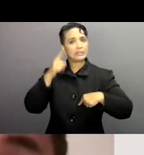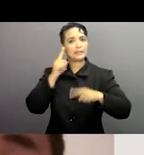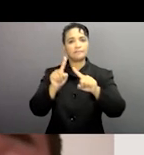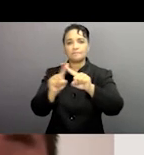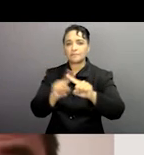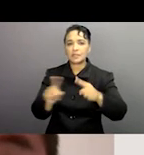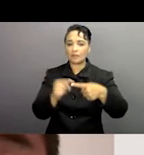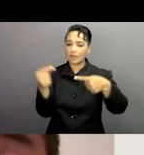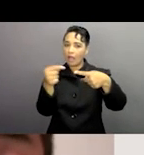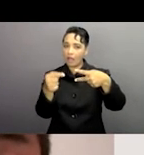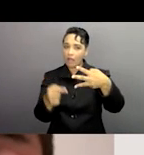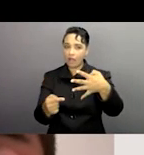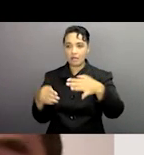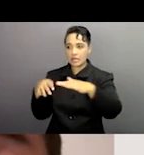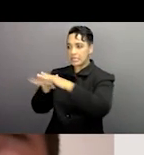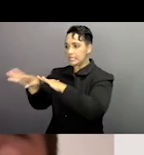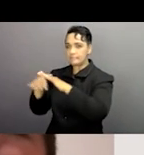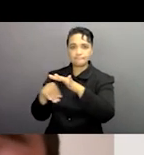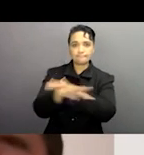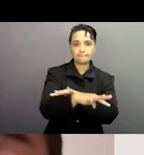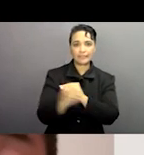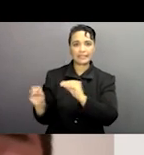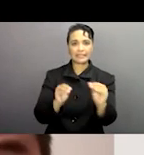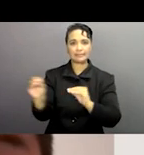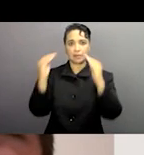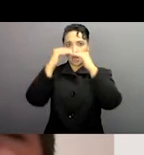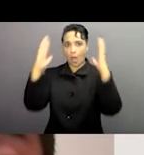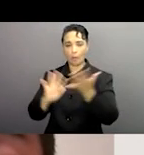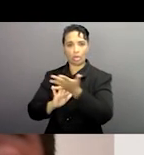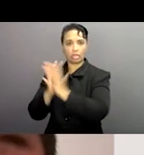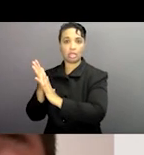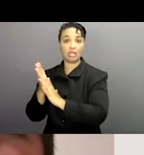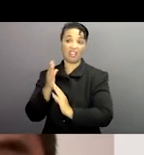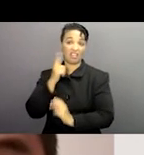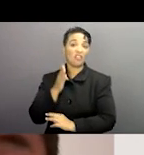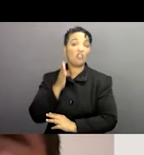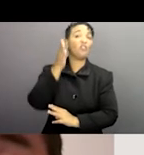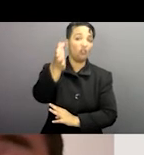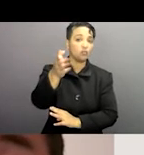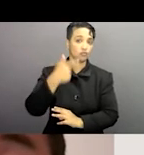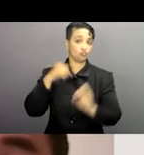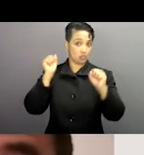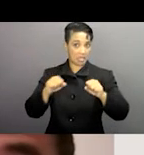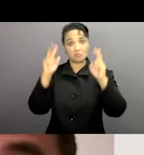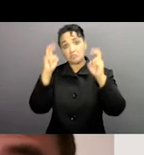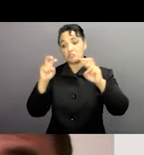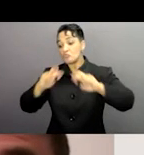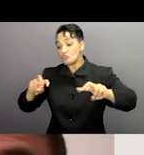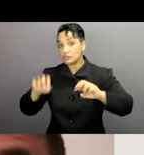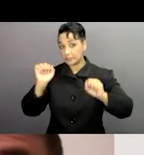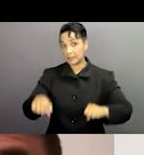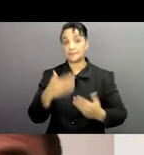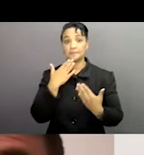traiter différents types de personnes déplacées à l'avenir et je pense que ceci représente un sujet très important pour